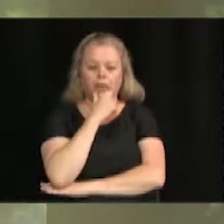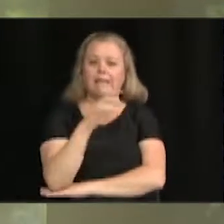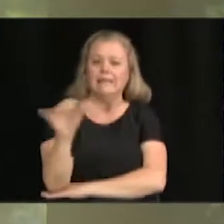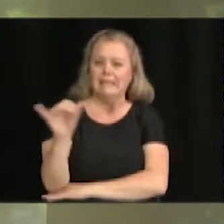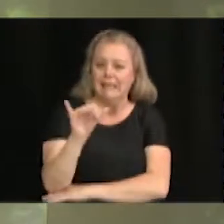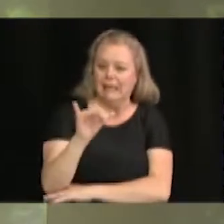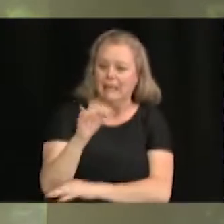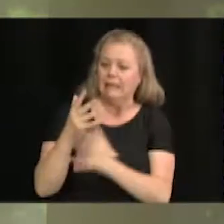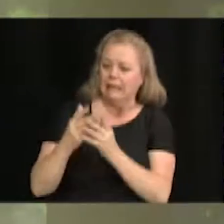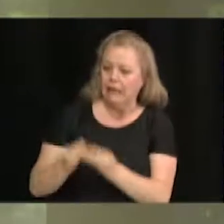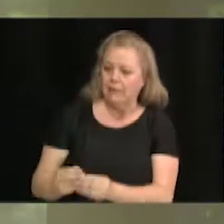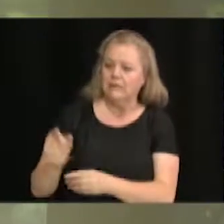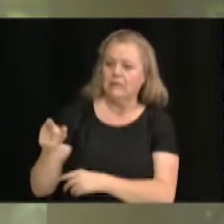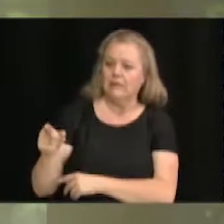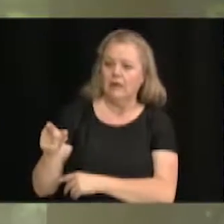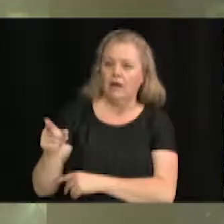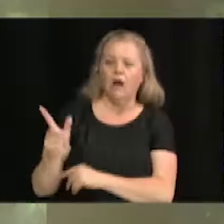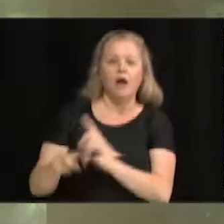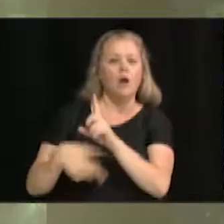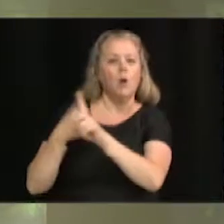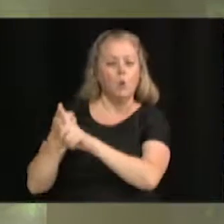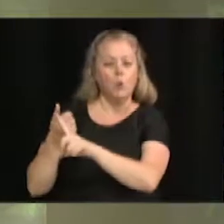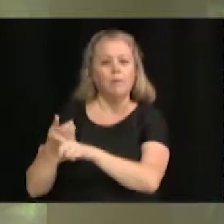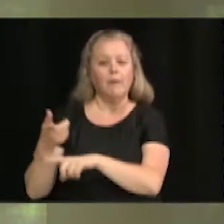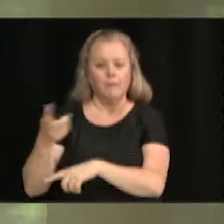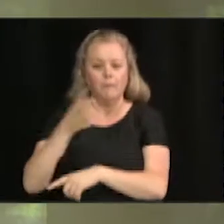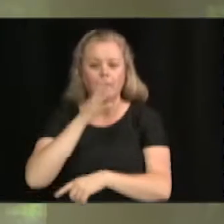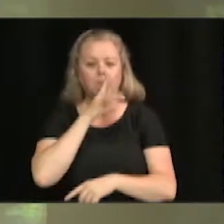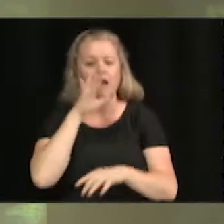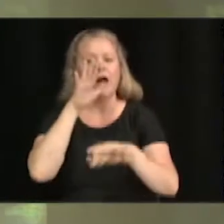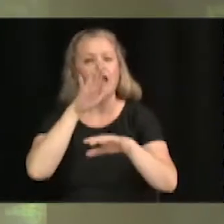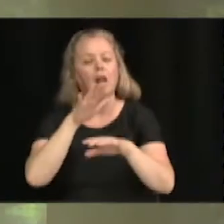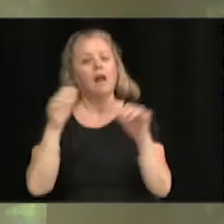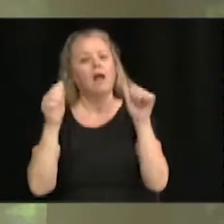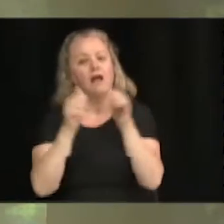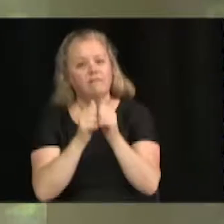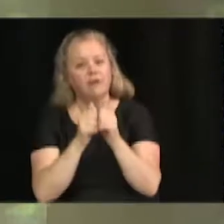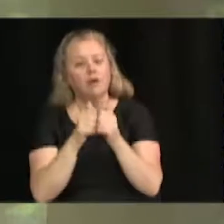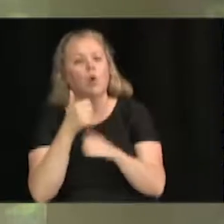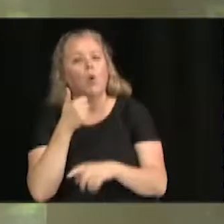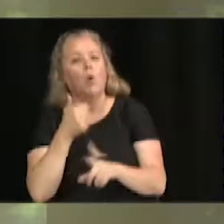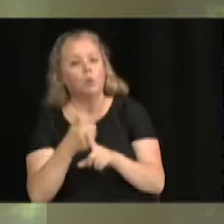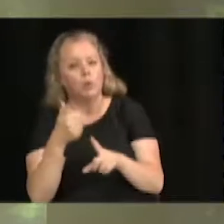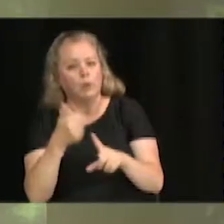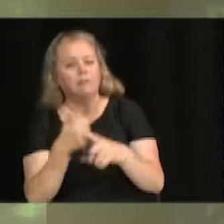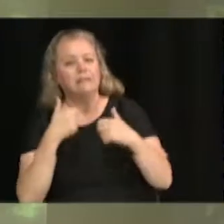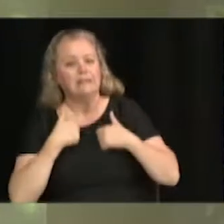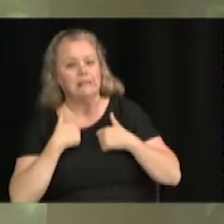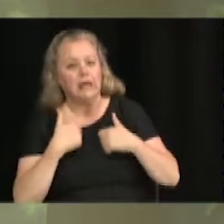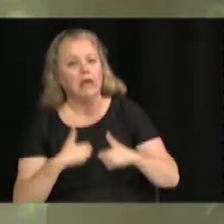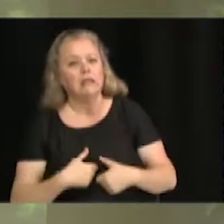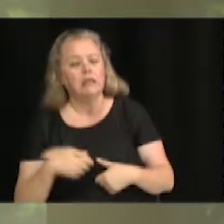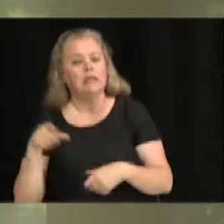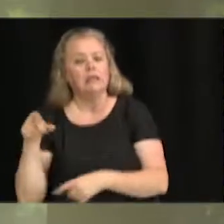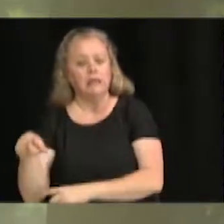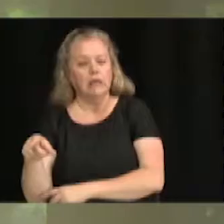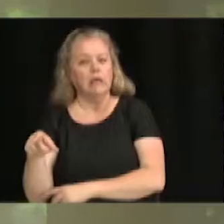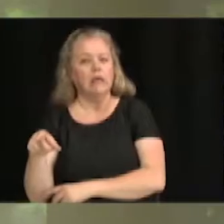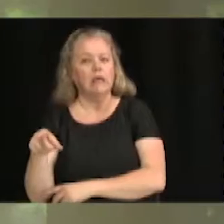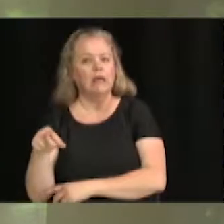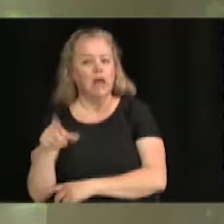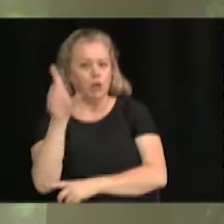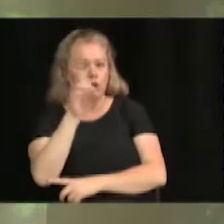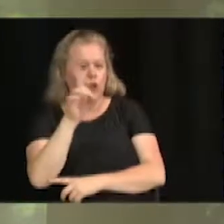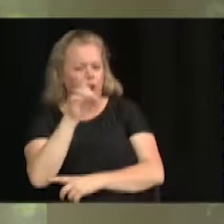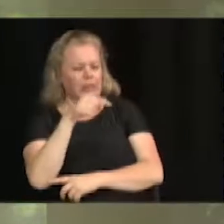parlé avec le réseau Autonomie-Santé, c'est bien ça, avec l'objectif de notre ami Denis de